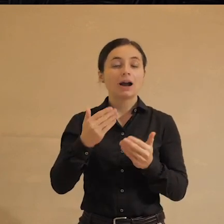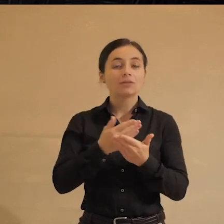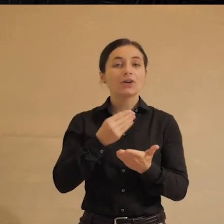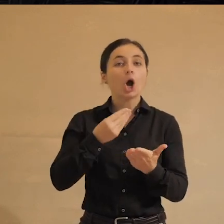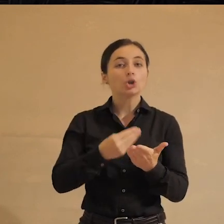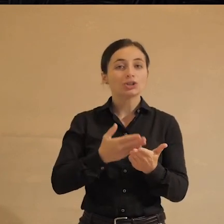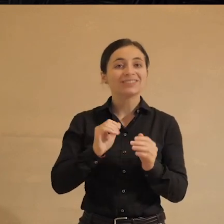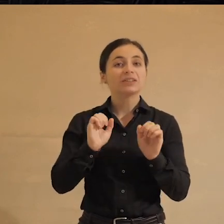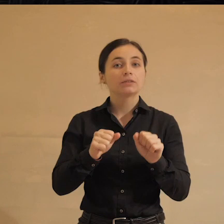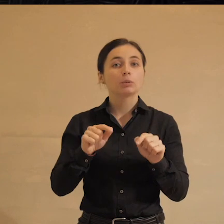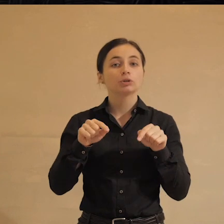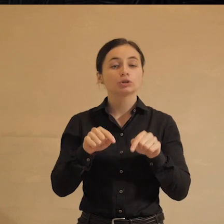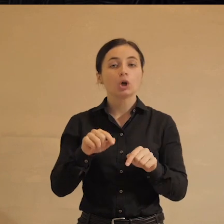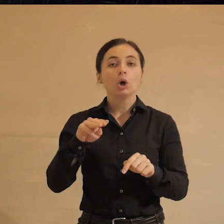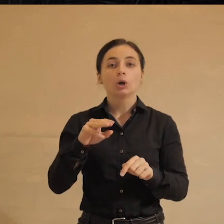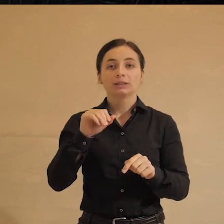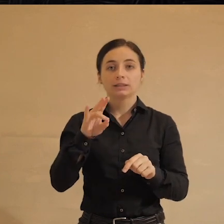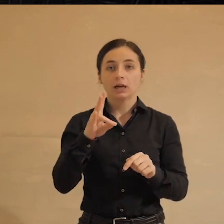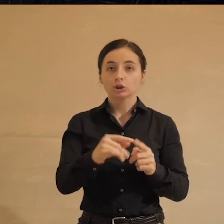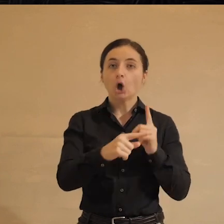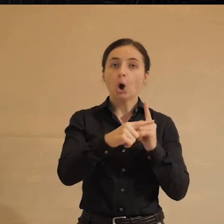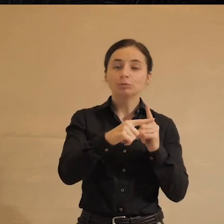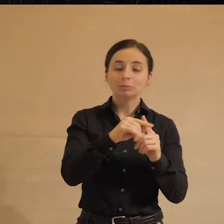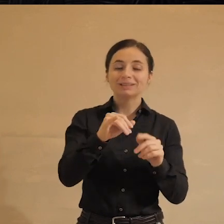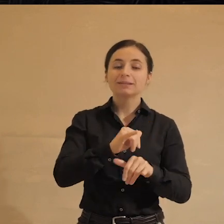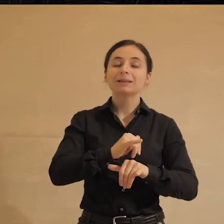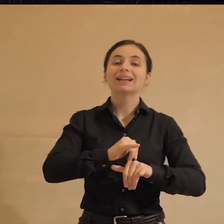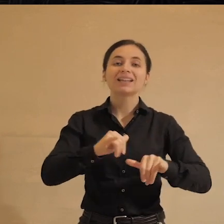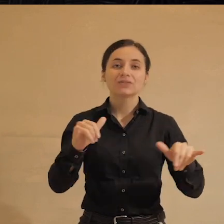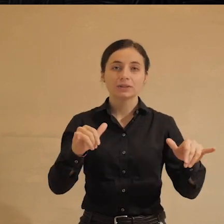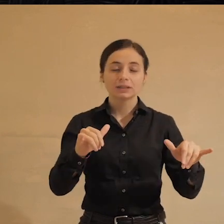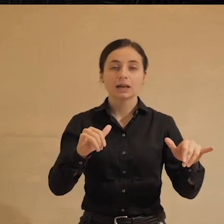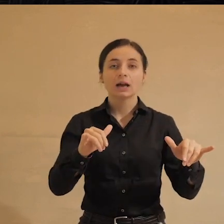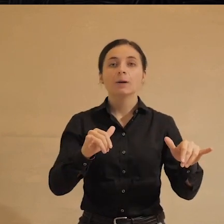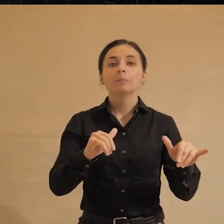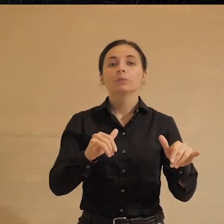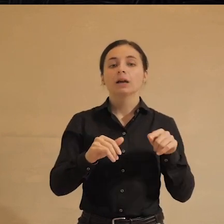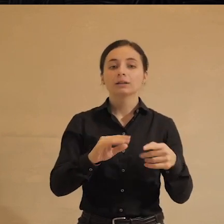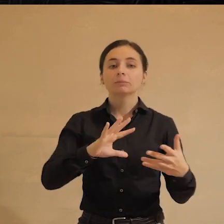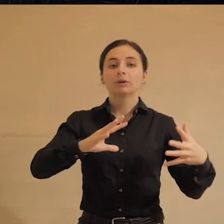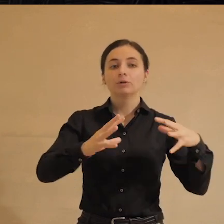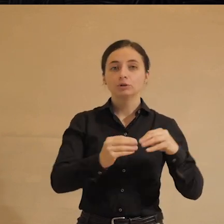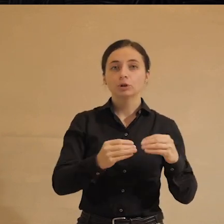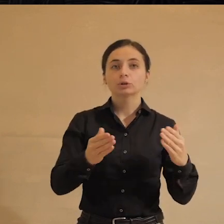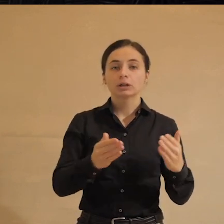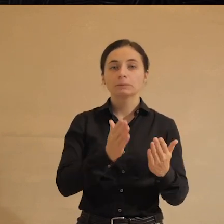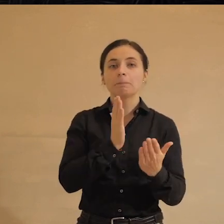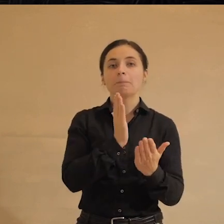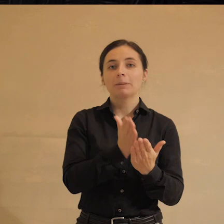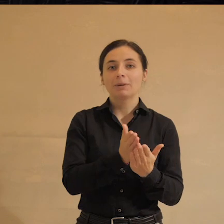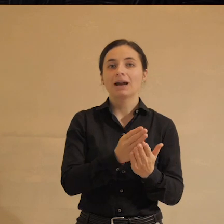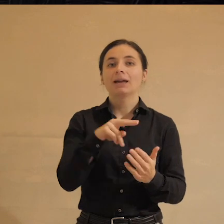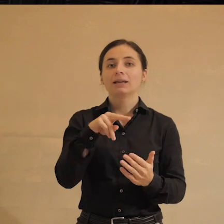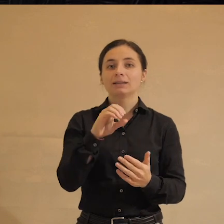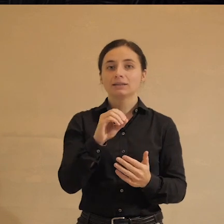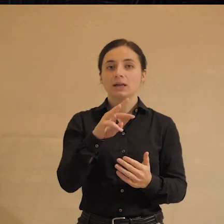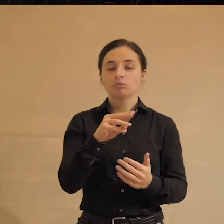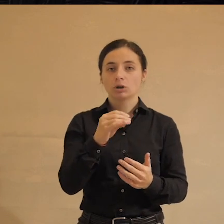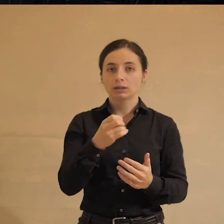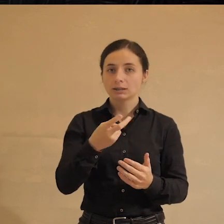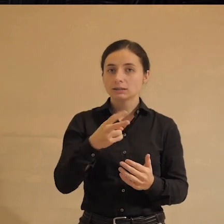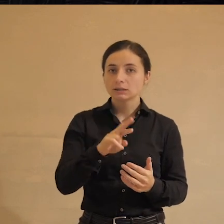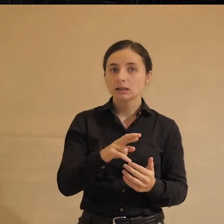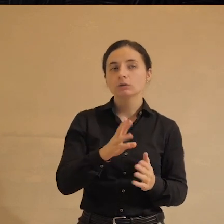вероятность, что технооптимизм и развитие технологий привезет когда-нибудь к прямой демократии, хотя бы частично?